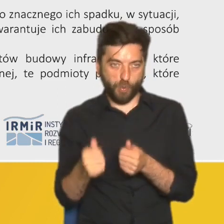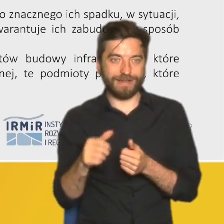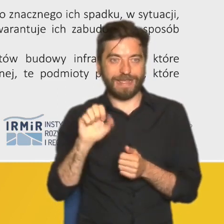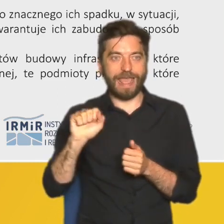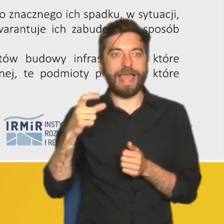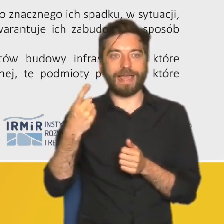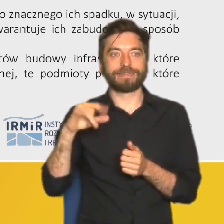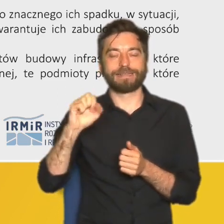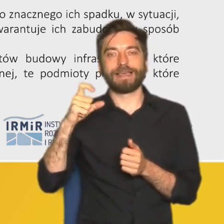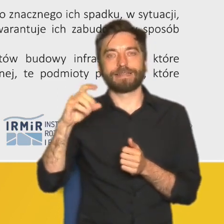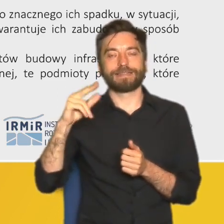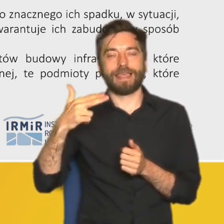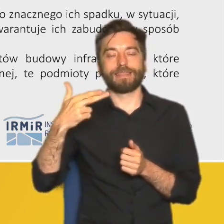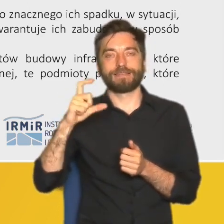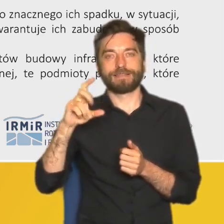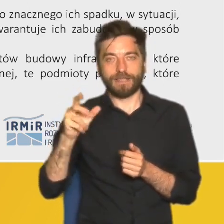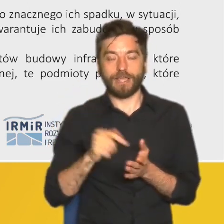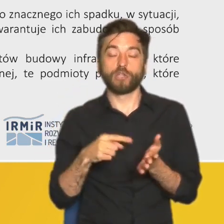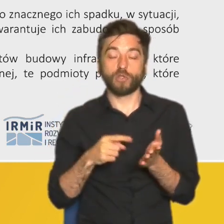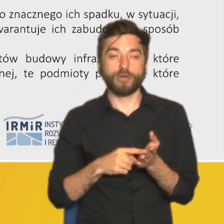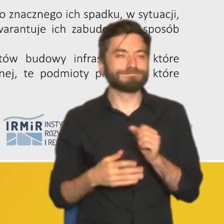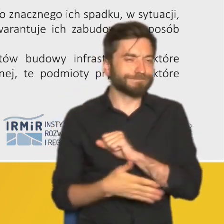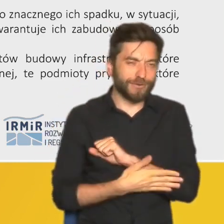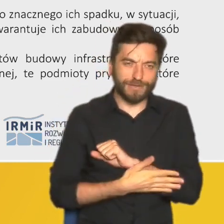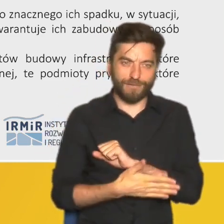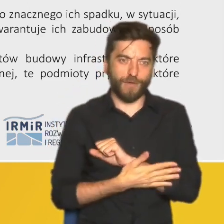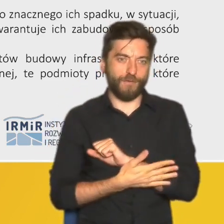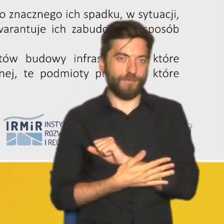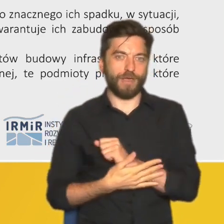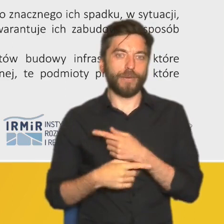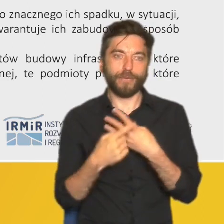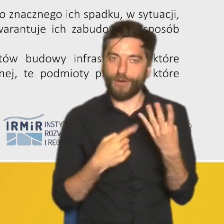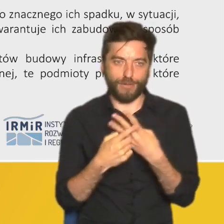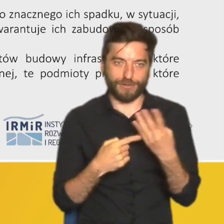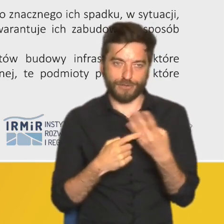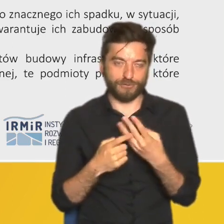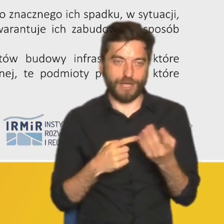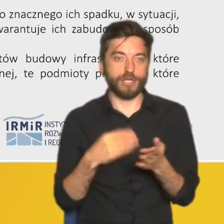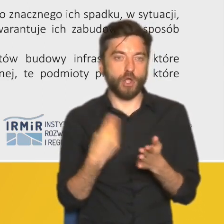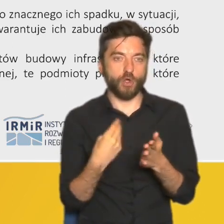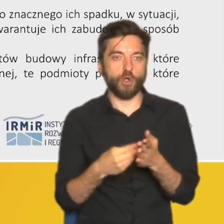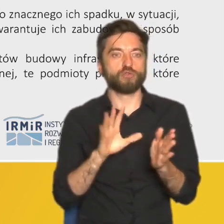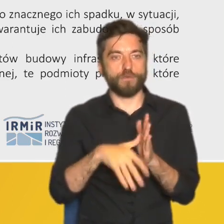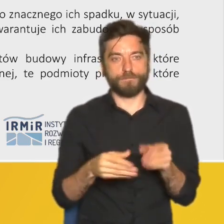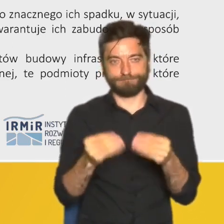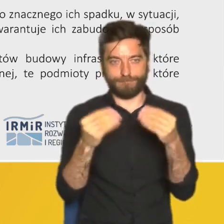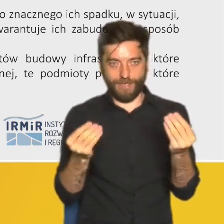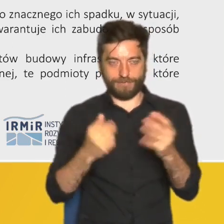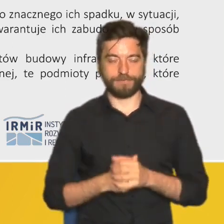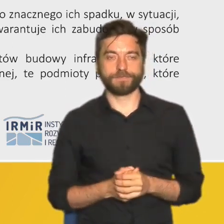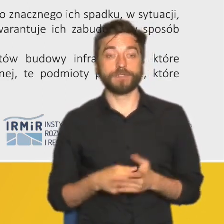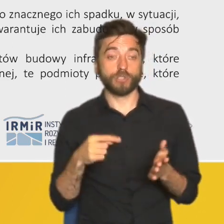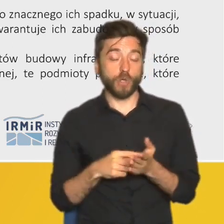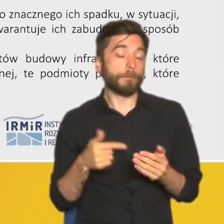który jest podstawowym mechanizmem rozliczania finansowania kosztów urbanizacji i który powinniśmy